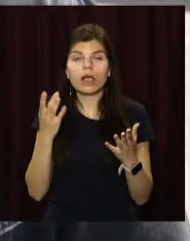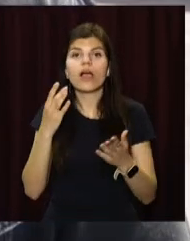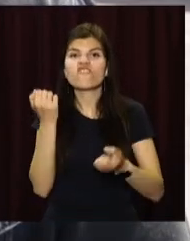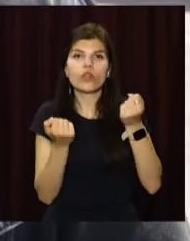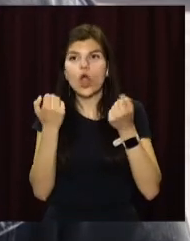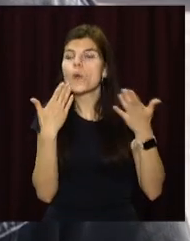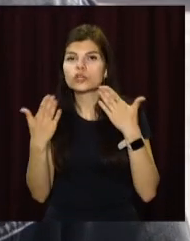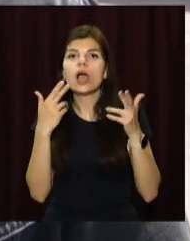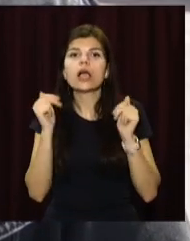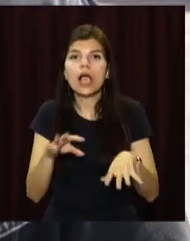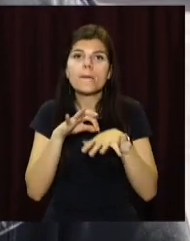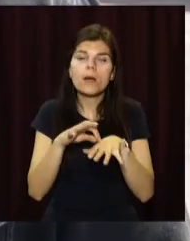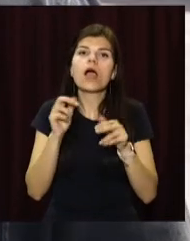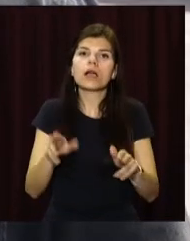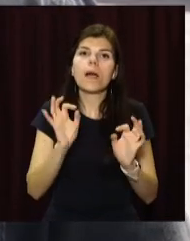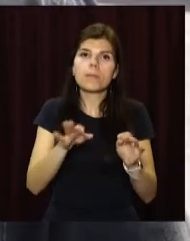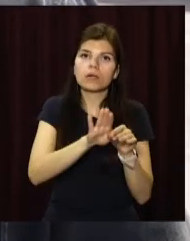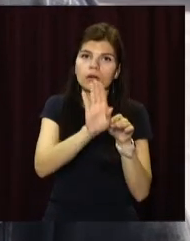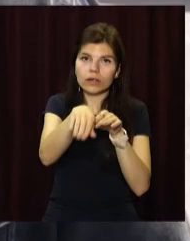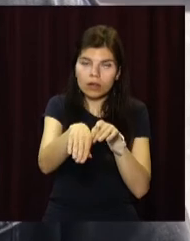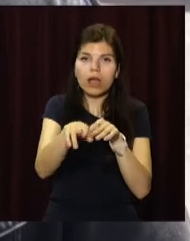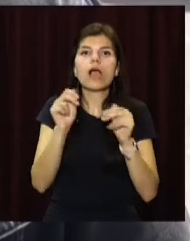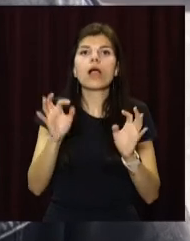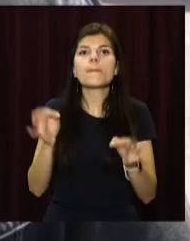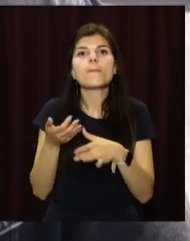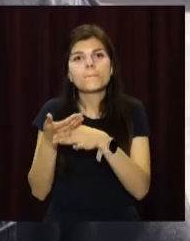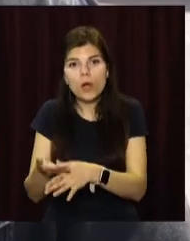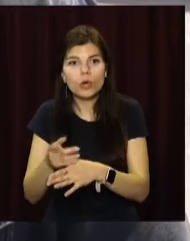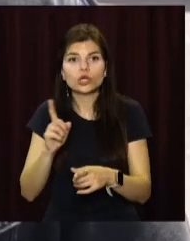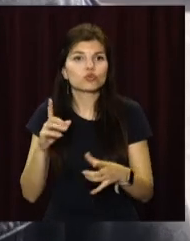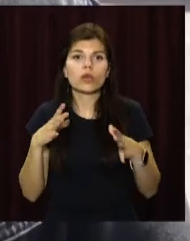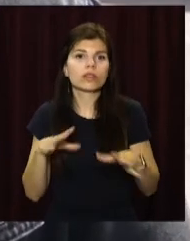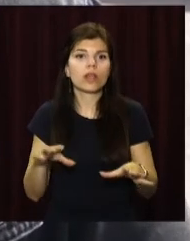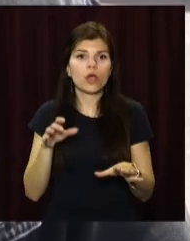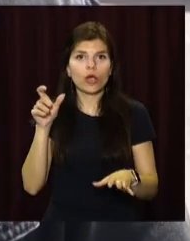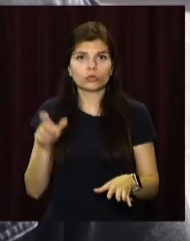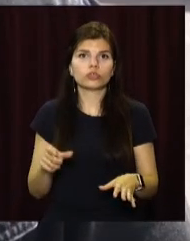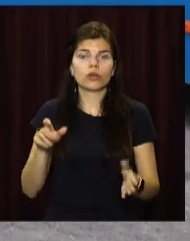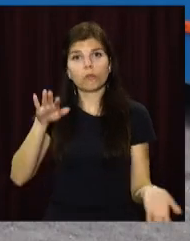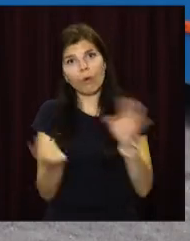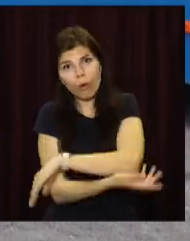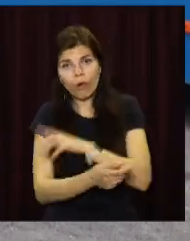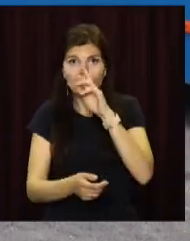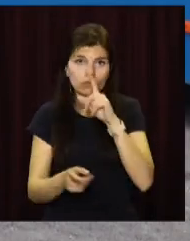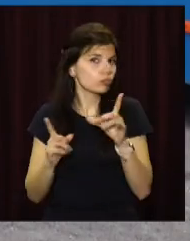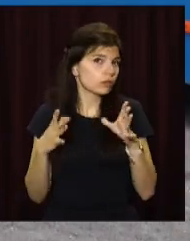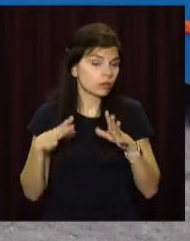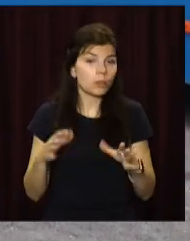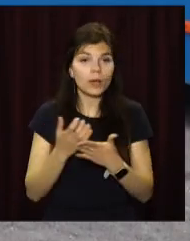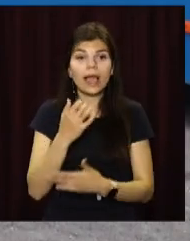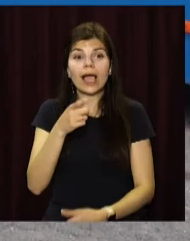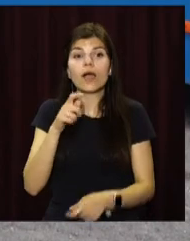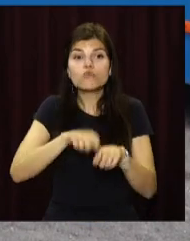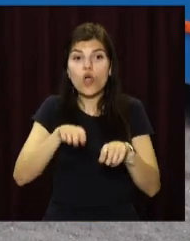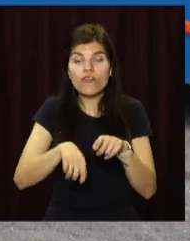інвалідністю, як відкидувати цей пандус, як потрібно допомагати, щоб людина не перевернулася. Рейд провели в одному з